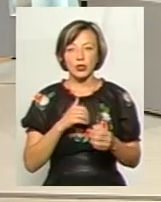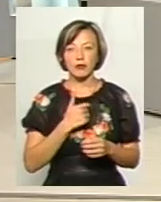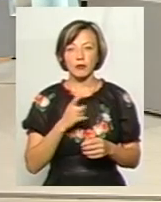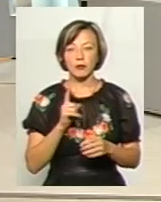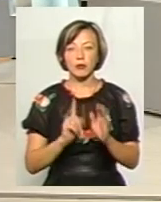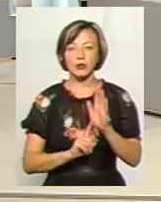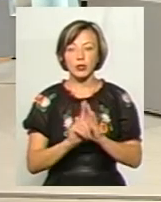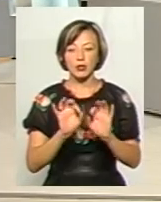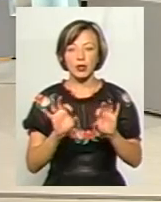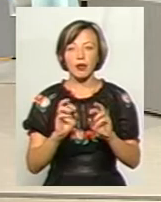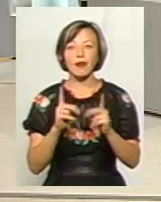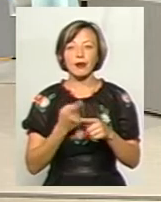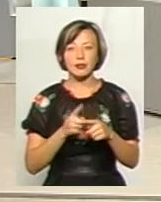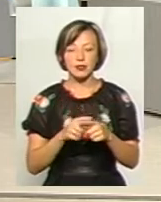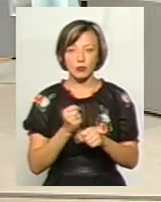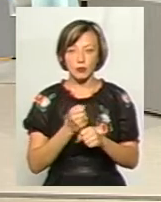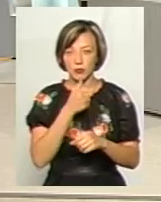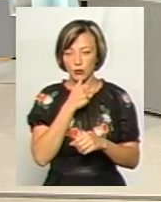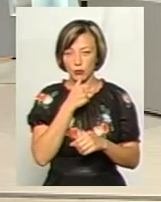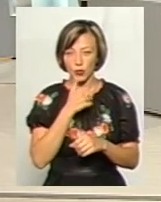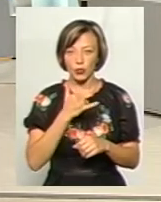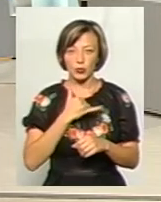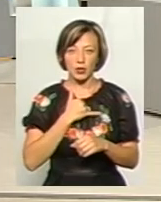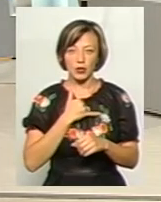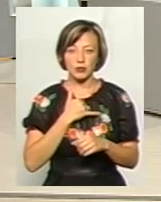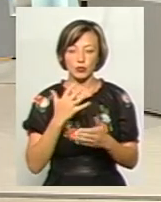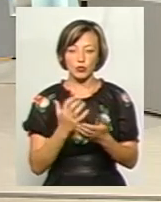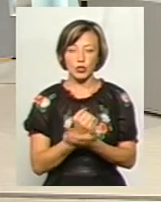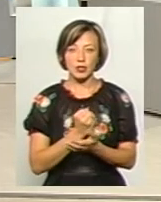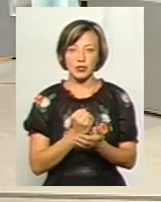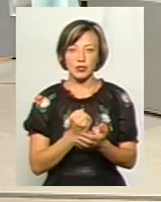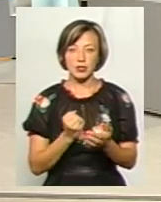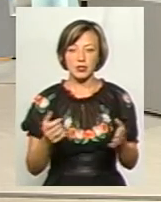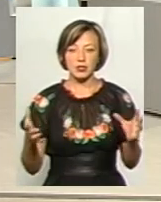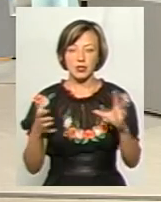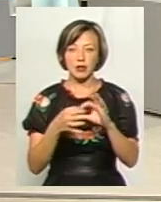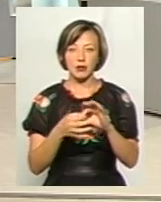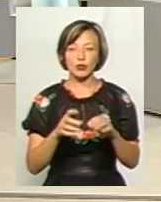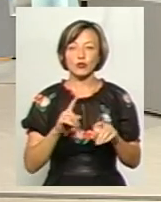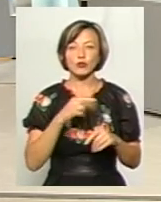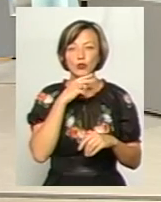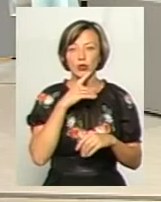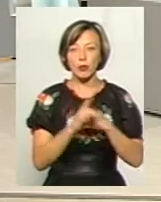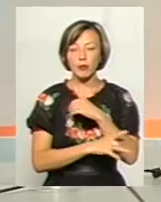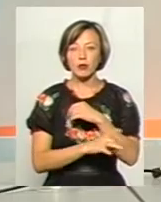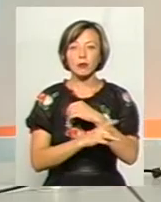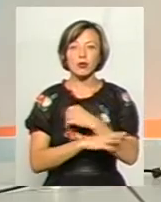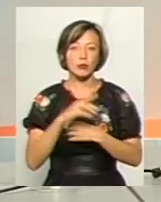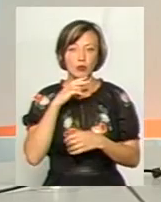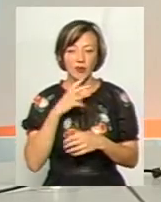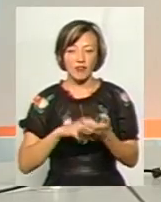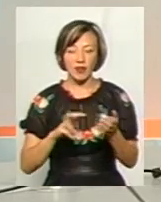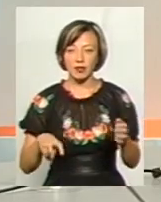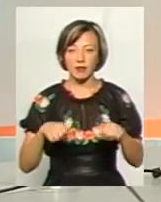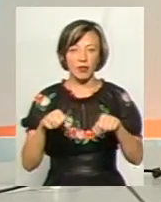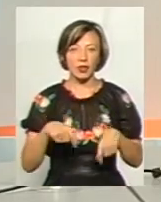спробувати. У нас замкнути такий момент. Чи дурні, бо бідні, чи обідні, бо дурні. Ніяк не можу вийти. Влада не